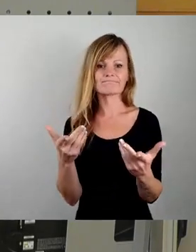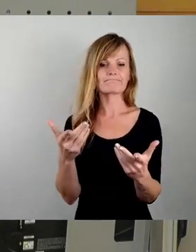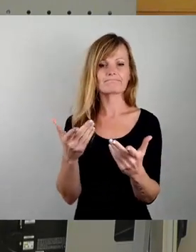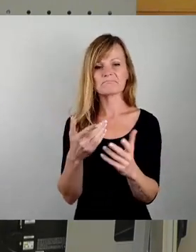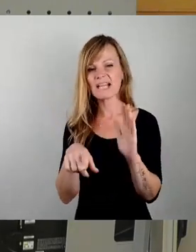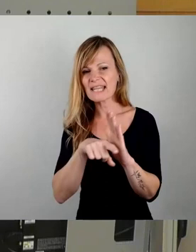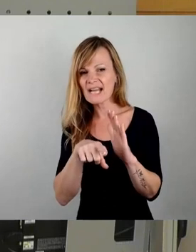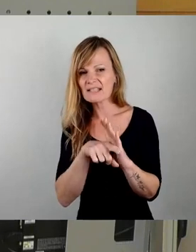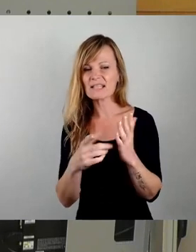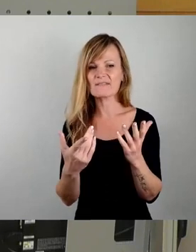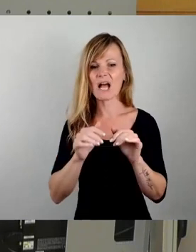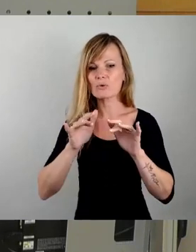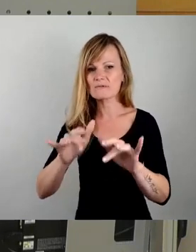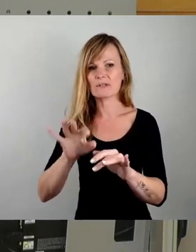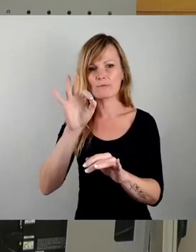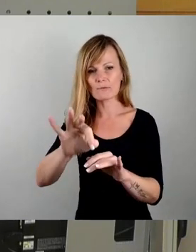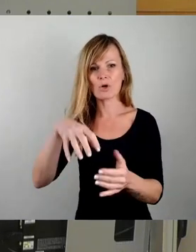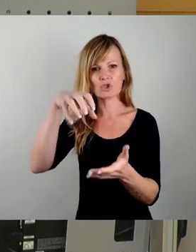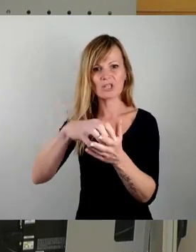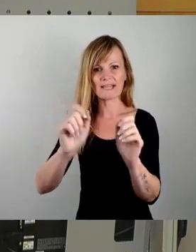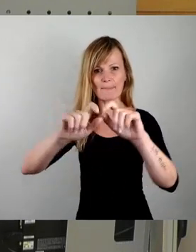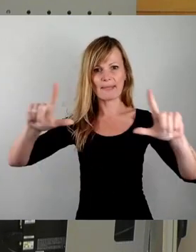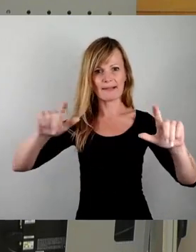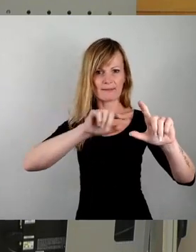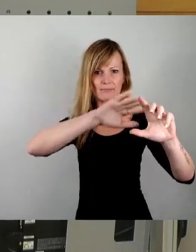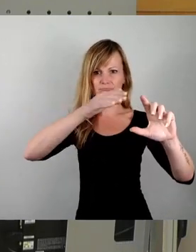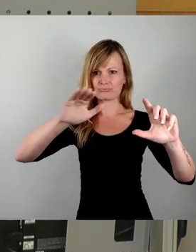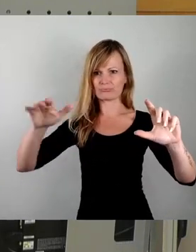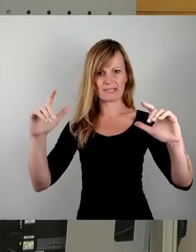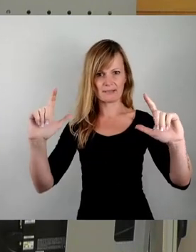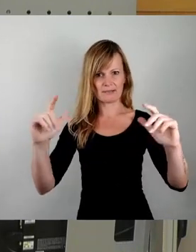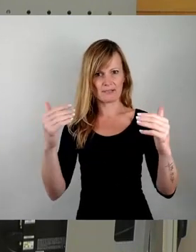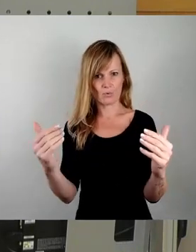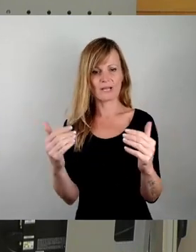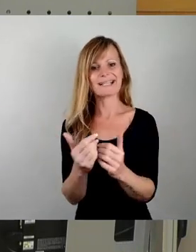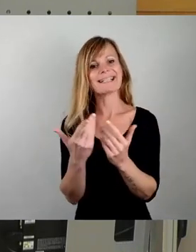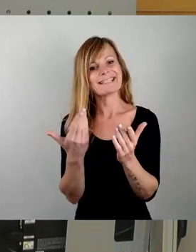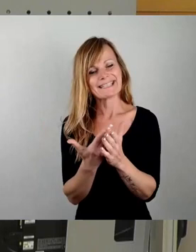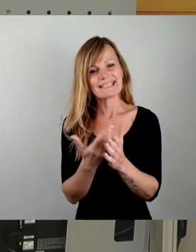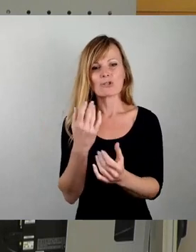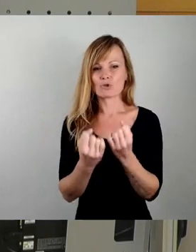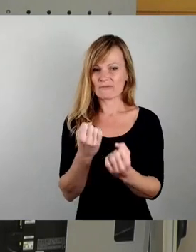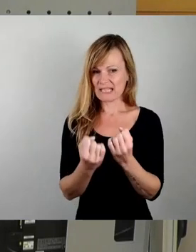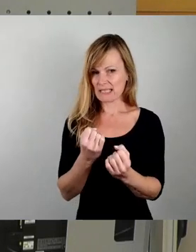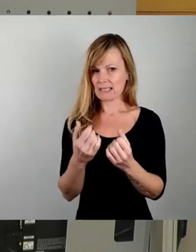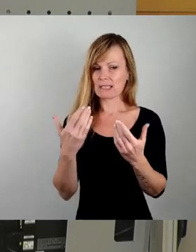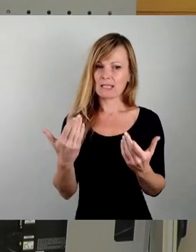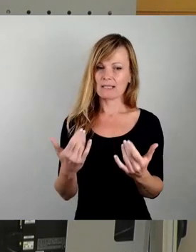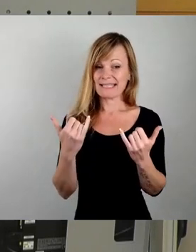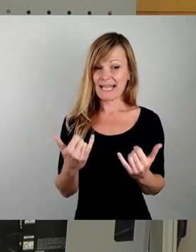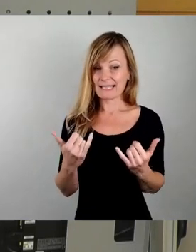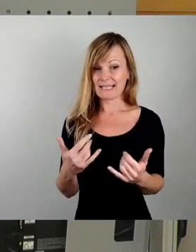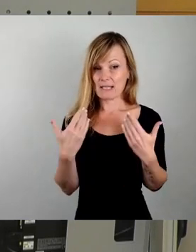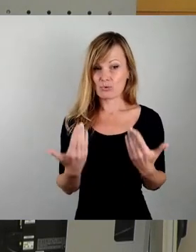Auswirkungen auf das Stadtbild. Und ehrlicherweise finde ich es dann schon so ein bisschen schwierig, das jetzt hier an dieser Stelle so